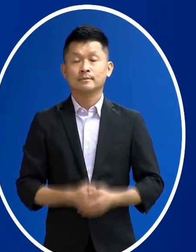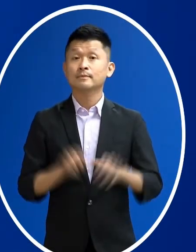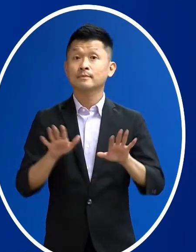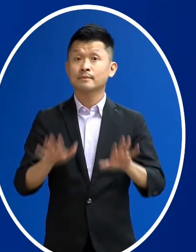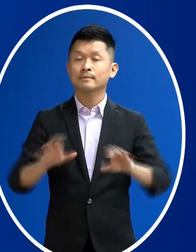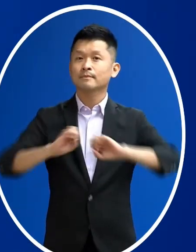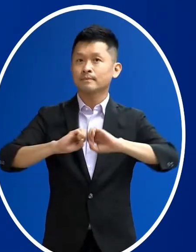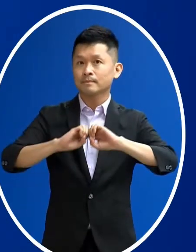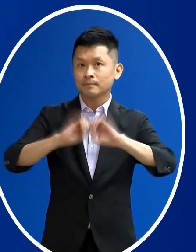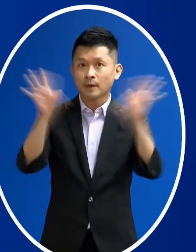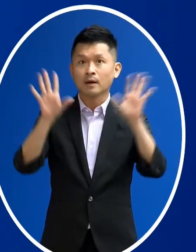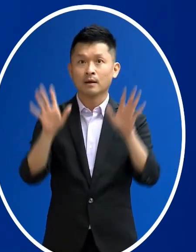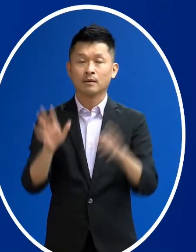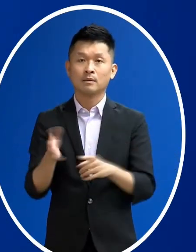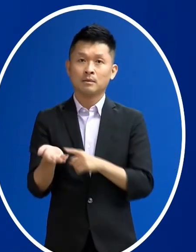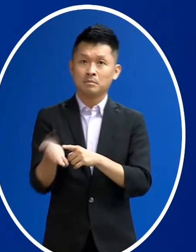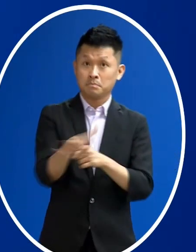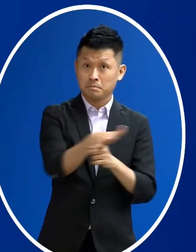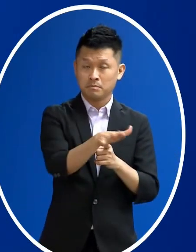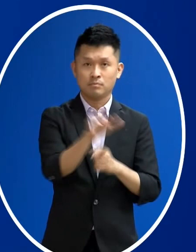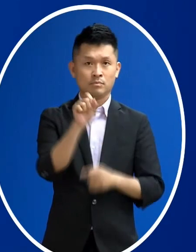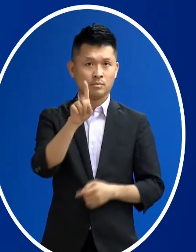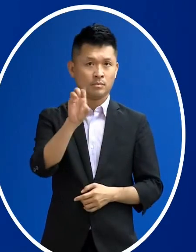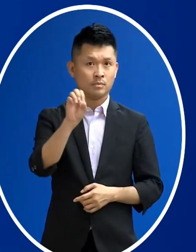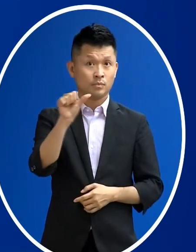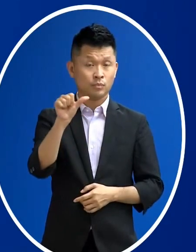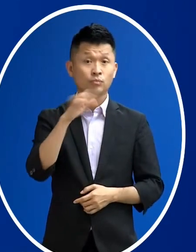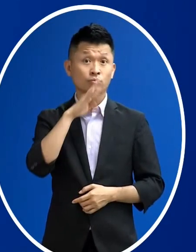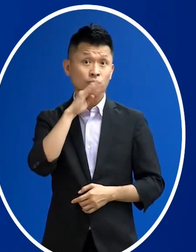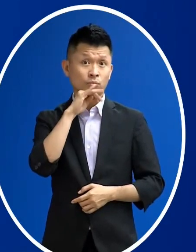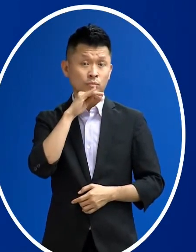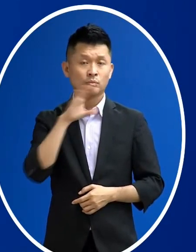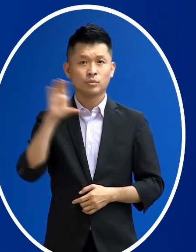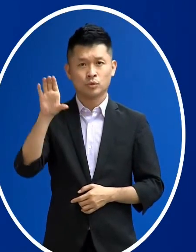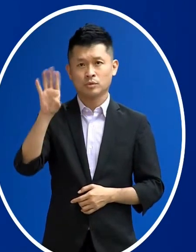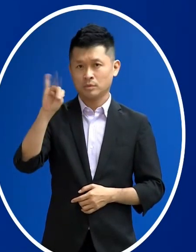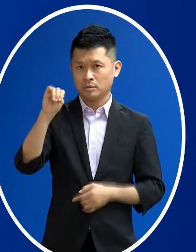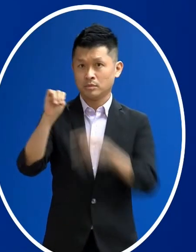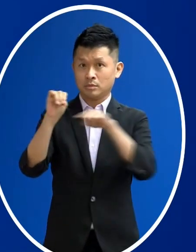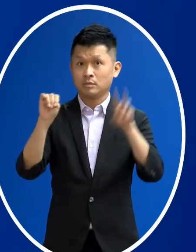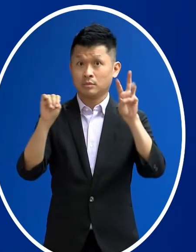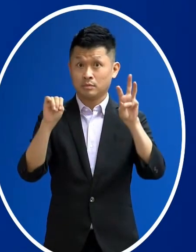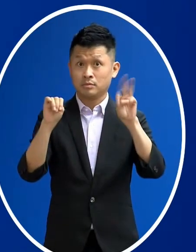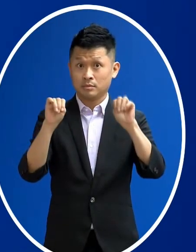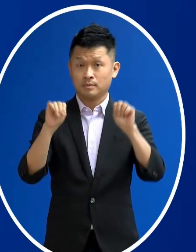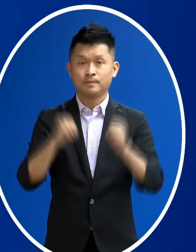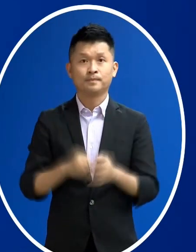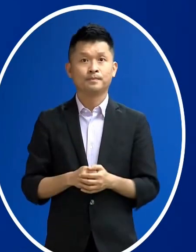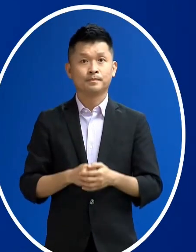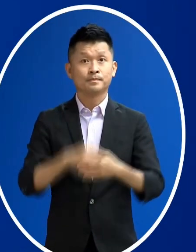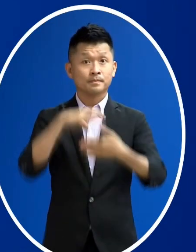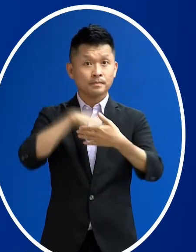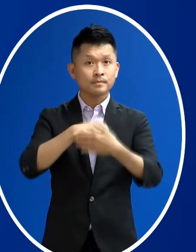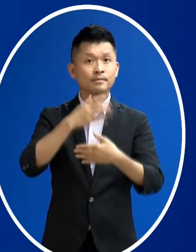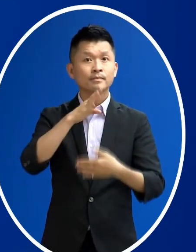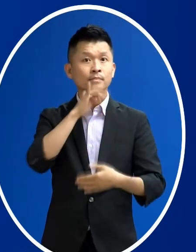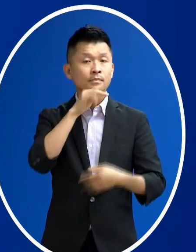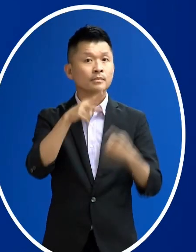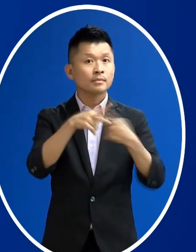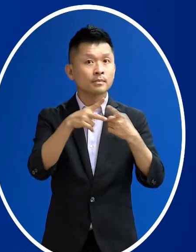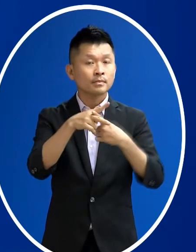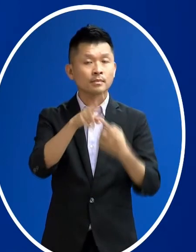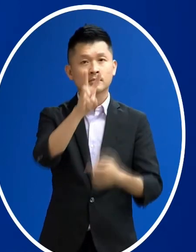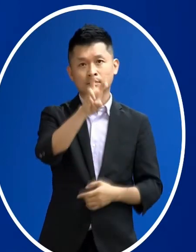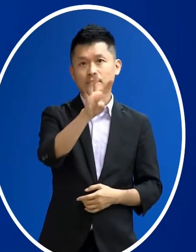今天公布的105例死亡個案 年齡層是從90多歲到30多歲其中年紀最輕的是